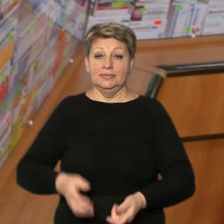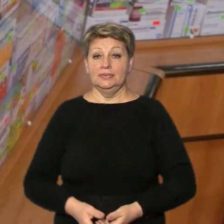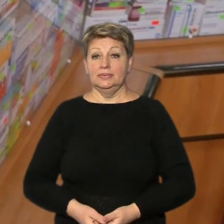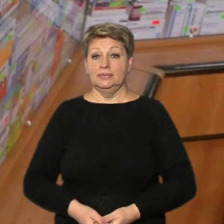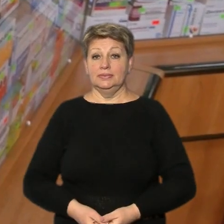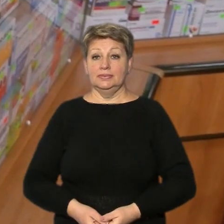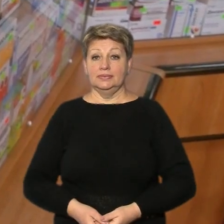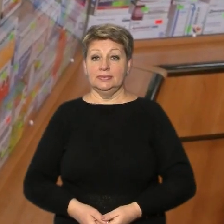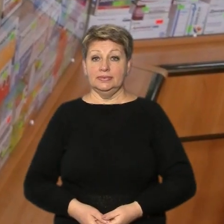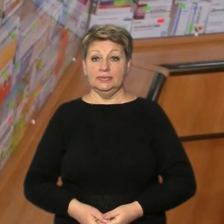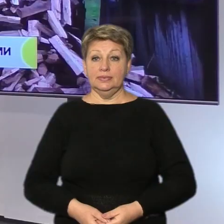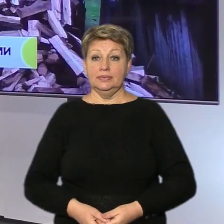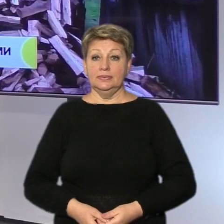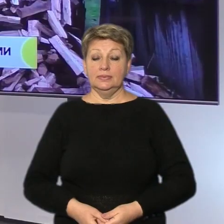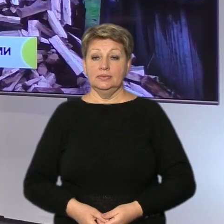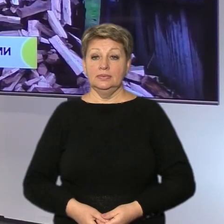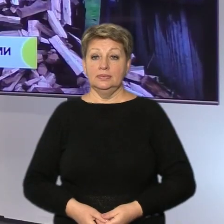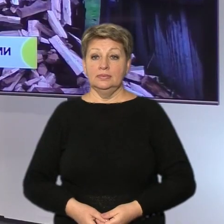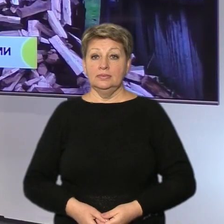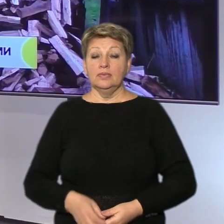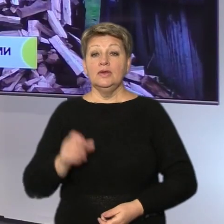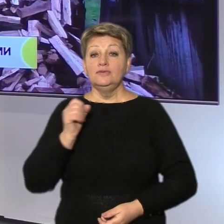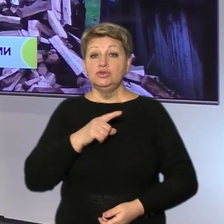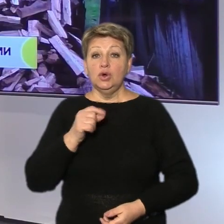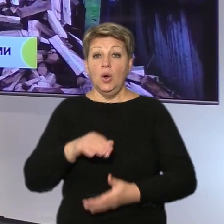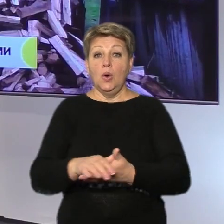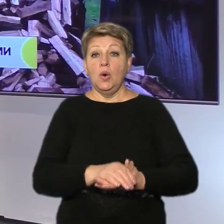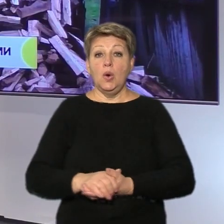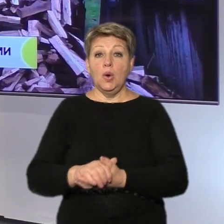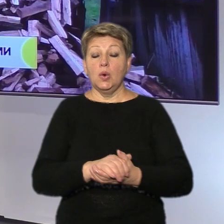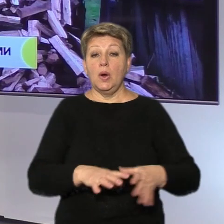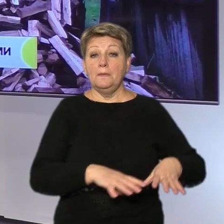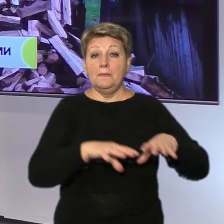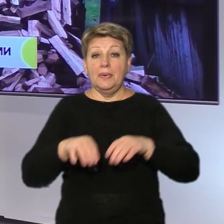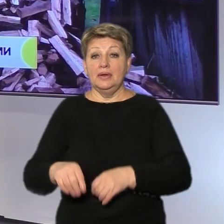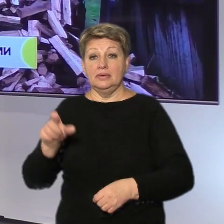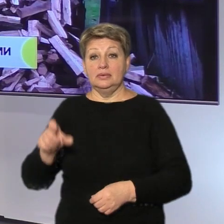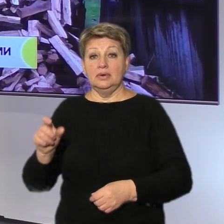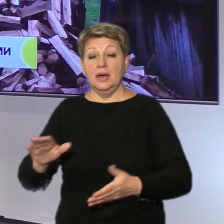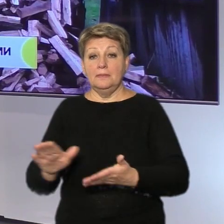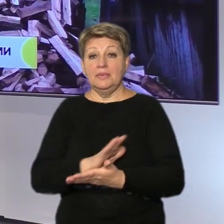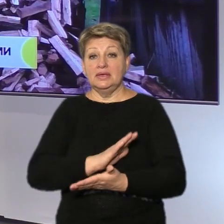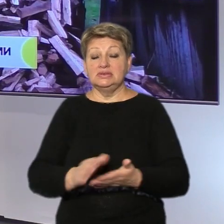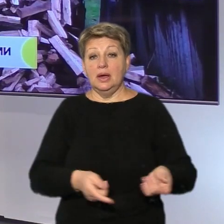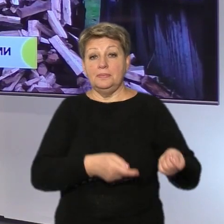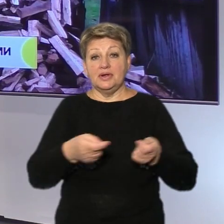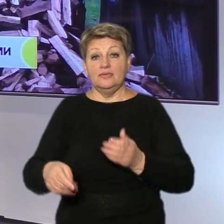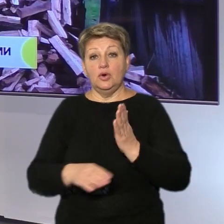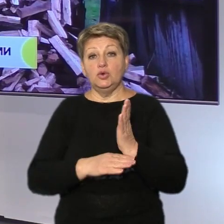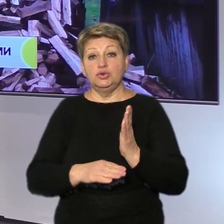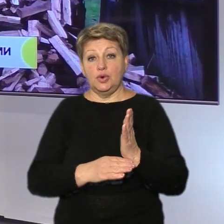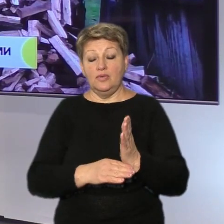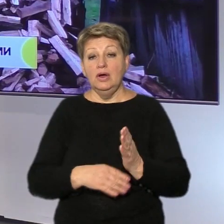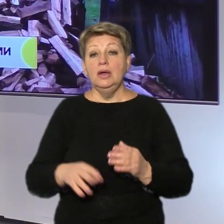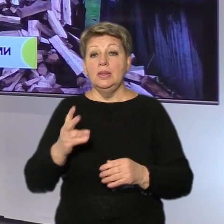Коцаба, Суспільне новини. У Золотоніській громаді переселенцям безоплатно привозять дрова. На це спрямували